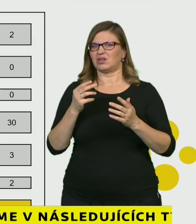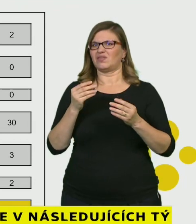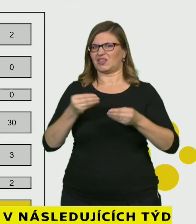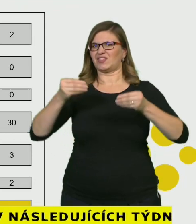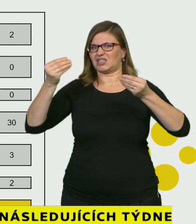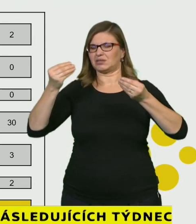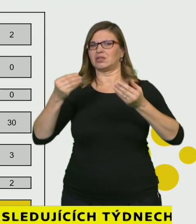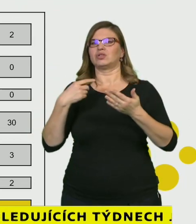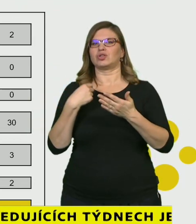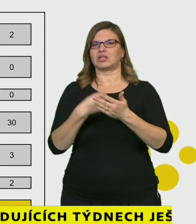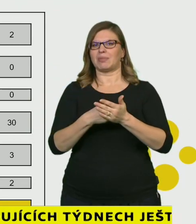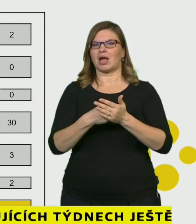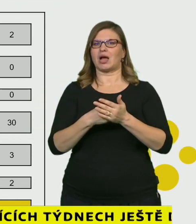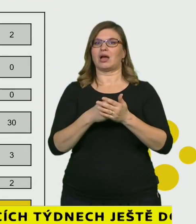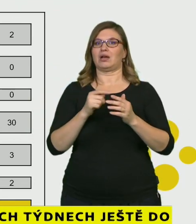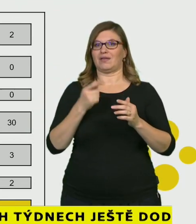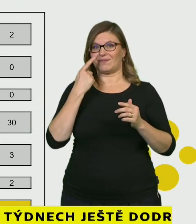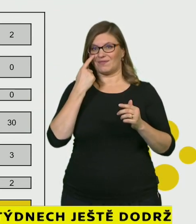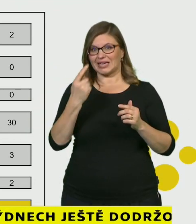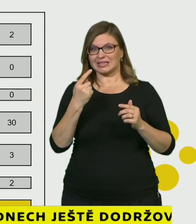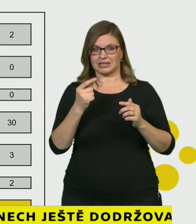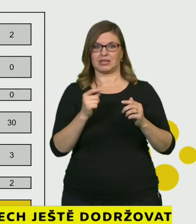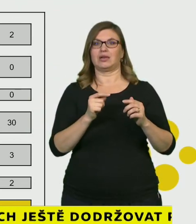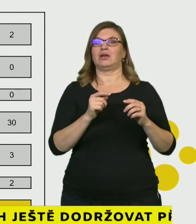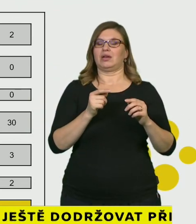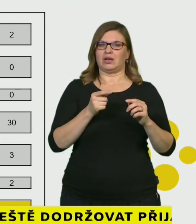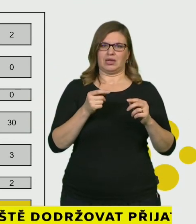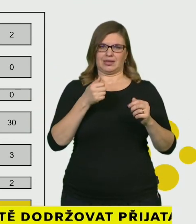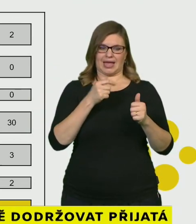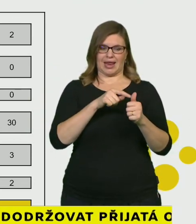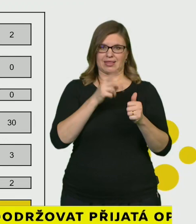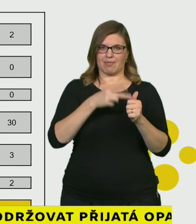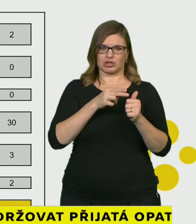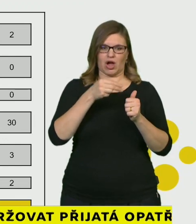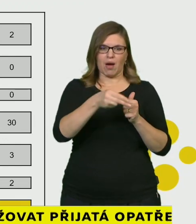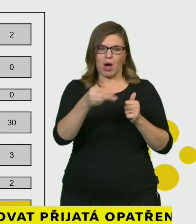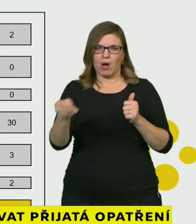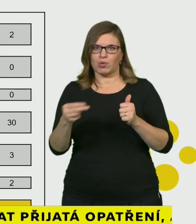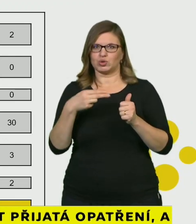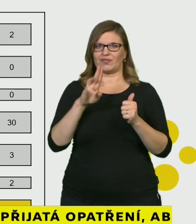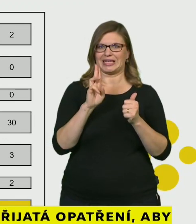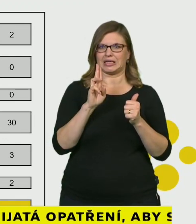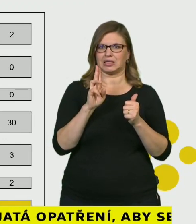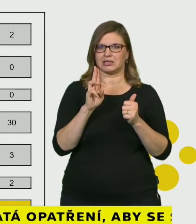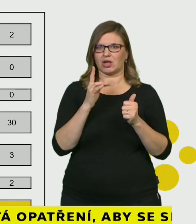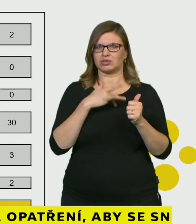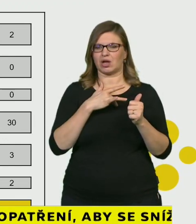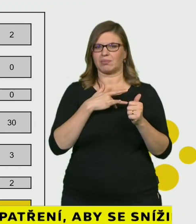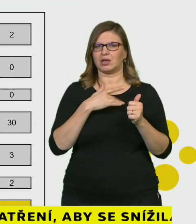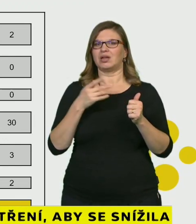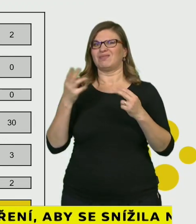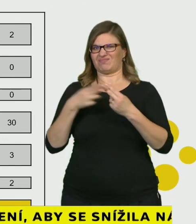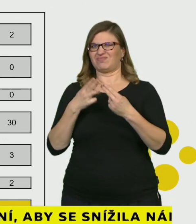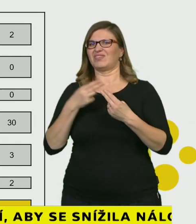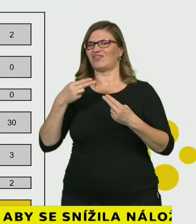by byl lehce pod číslem 40. To znamená na hranici druhého a třetího stupně rizika. A pravděpodobně, kdybychom tuto